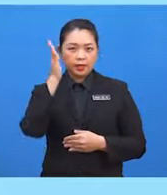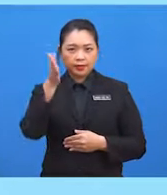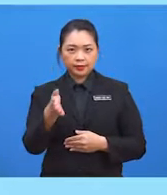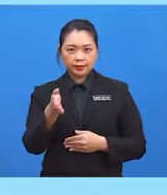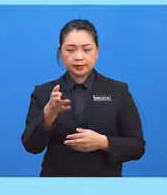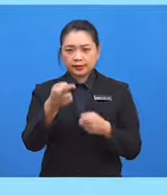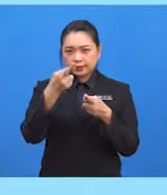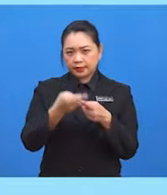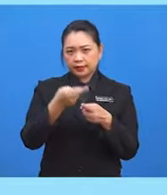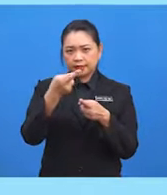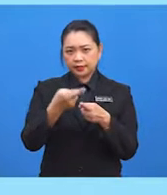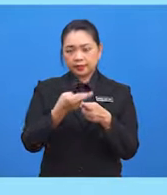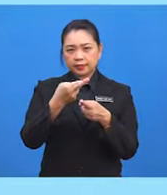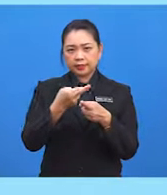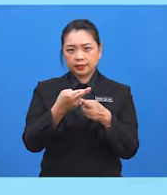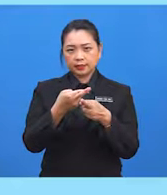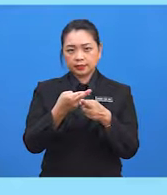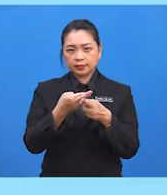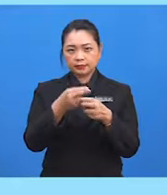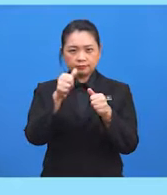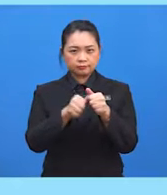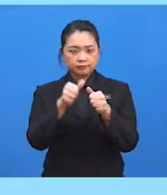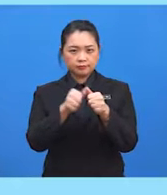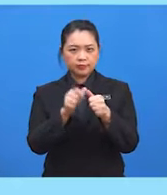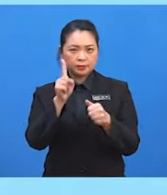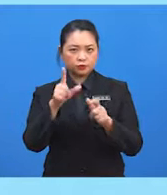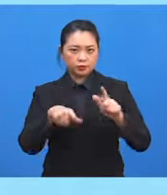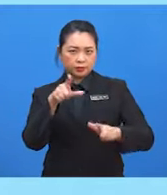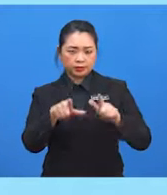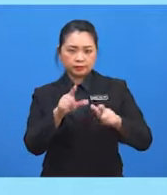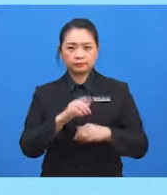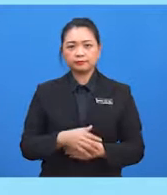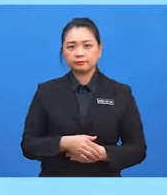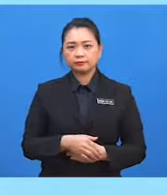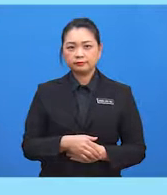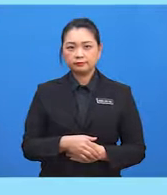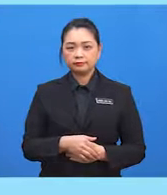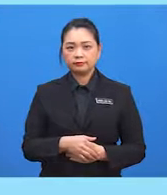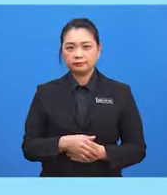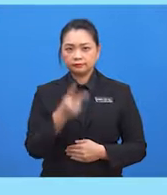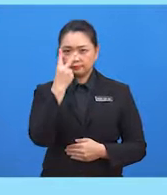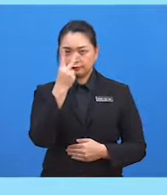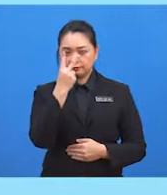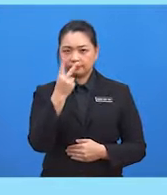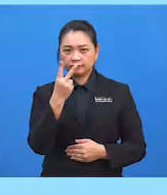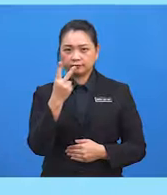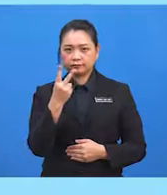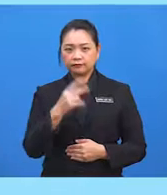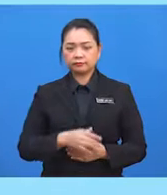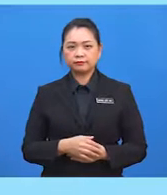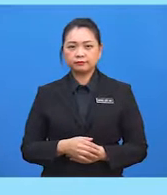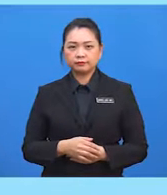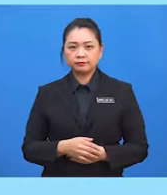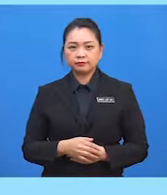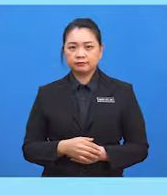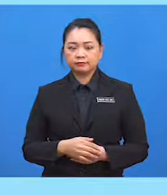meringkaskan 1 demi 1 2 darab punca kuasa 2 3